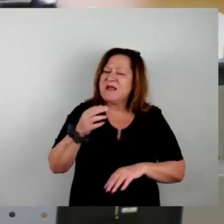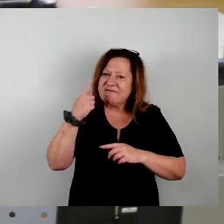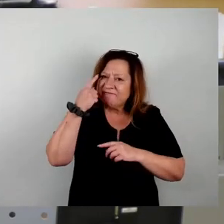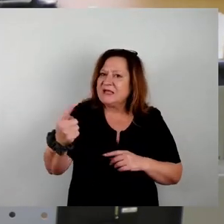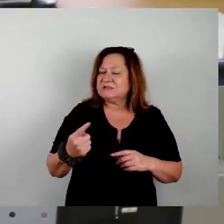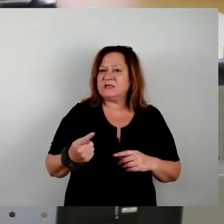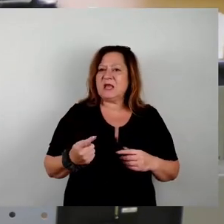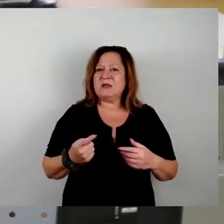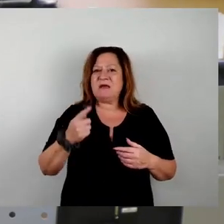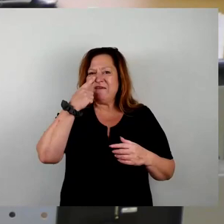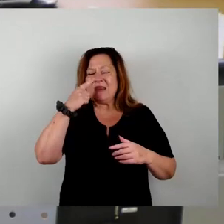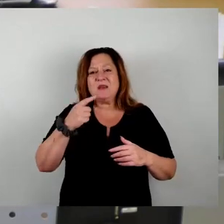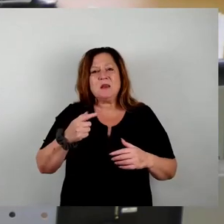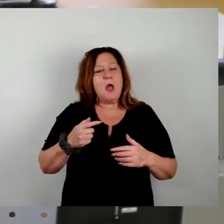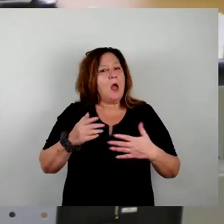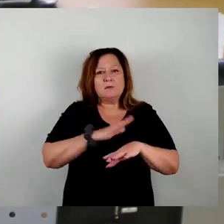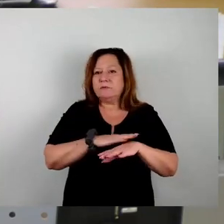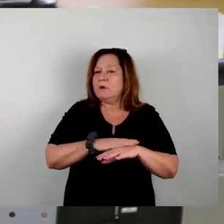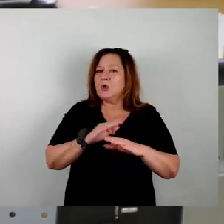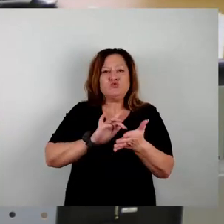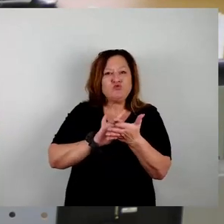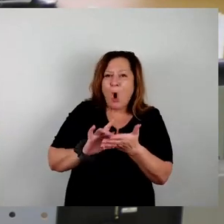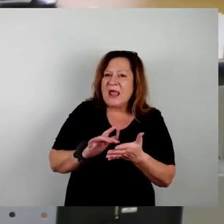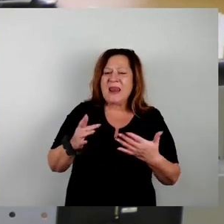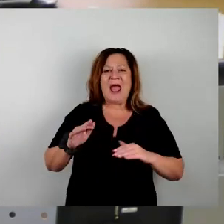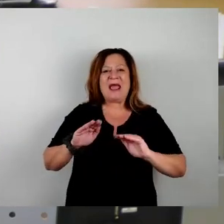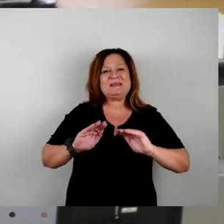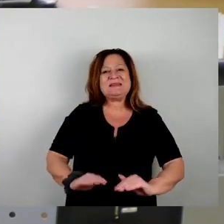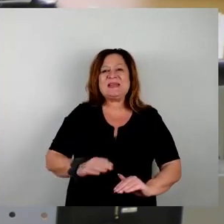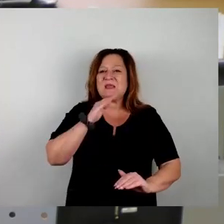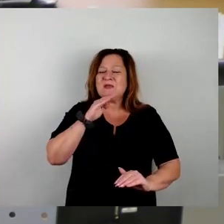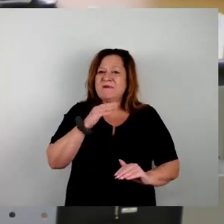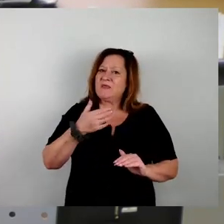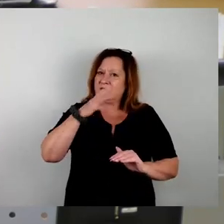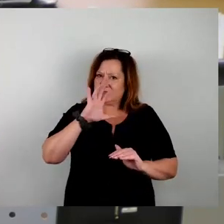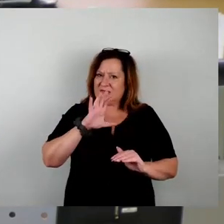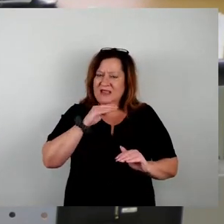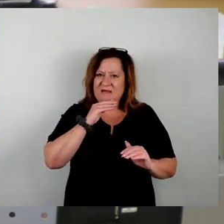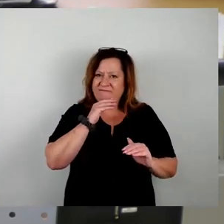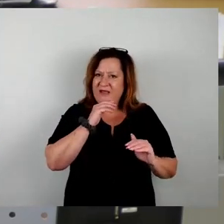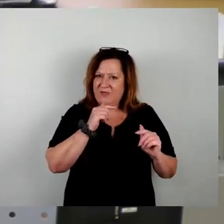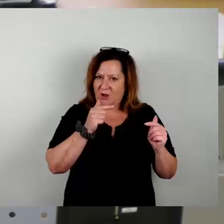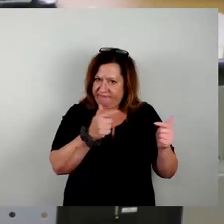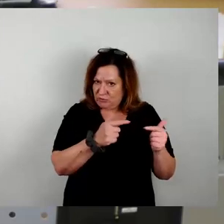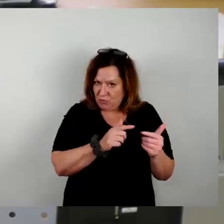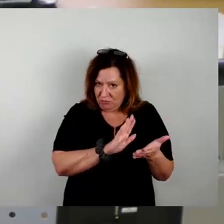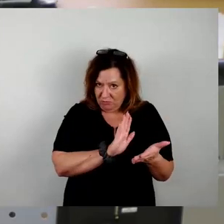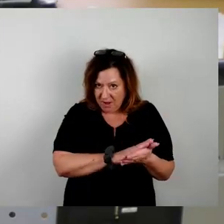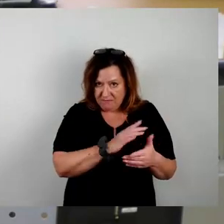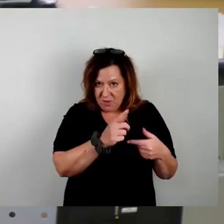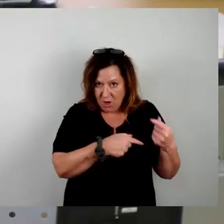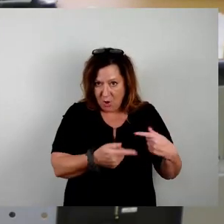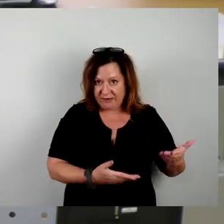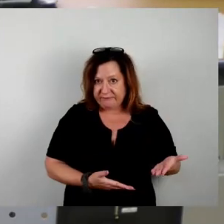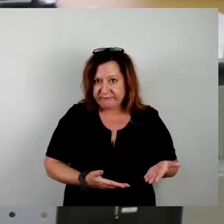Niedrigwasser, in Zeiten von Trockenheit, überhaupt die Trinkwasserversorgung der Stadt gesichert ist. Und natürlich